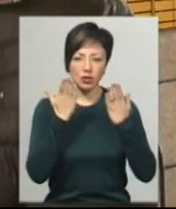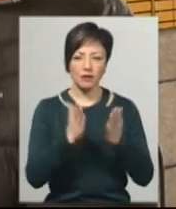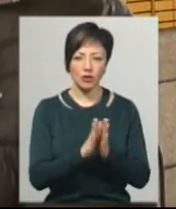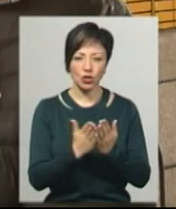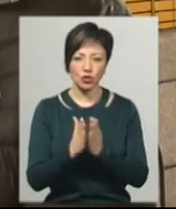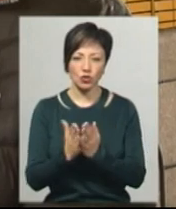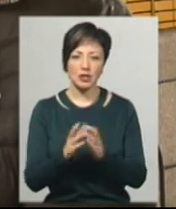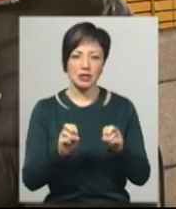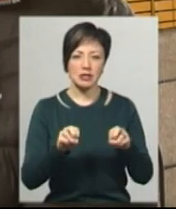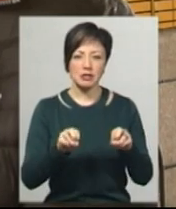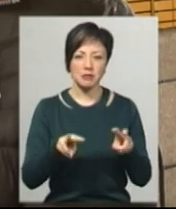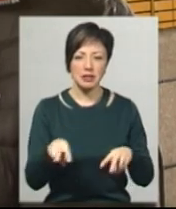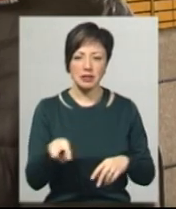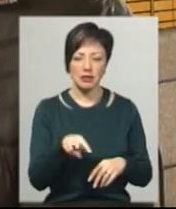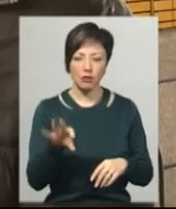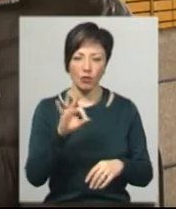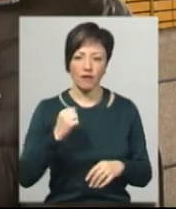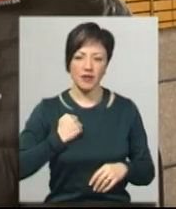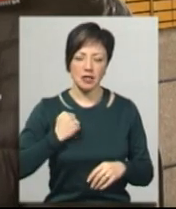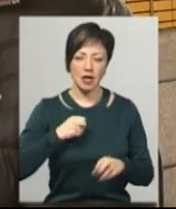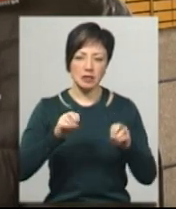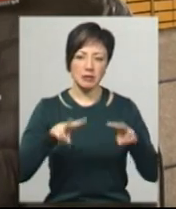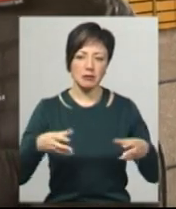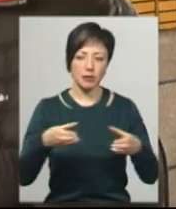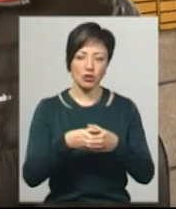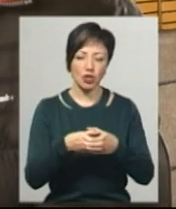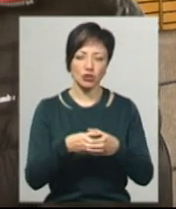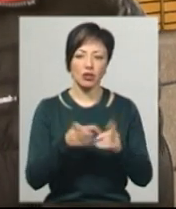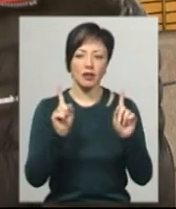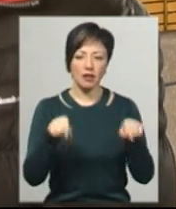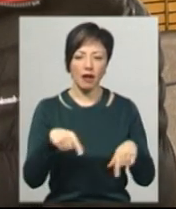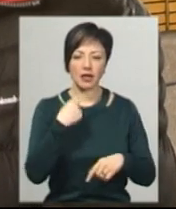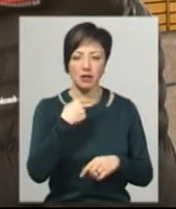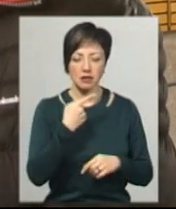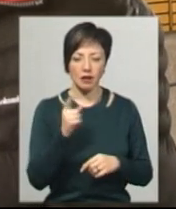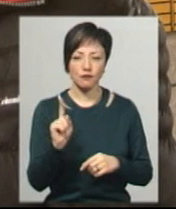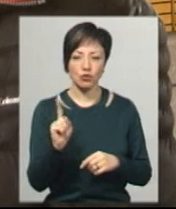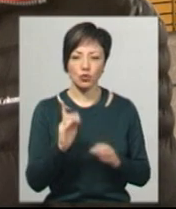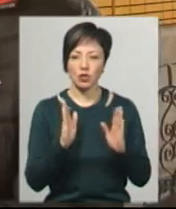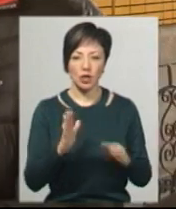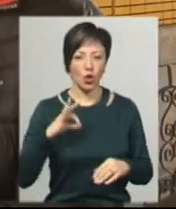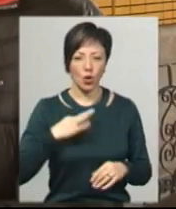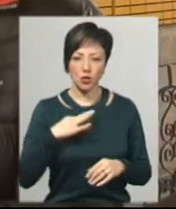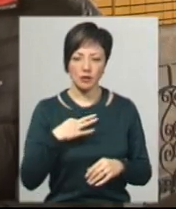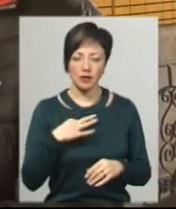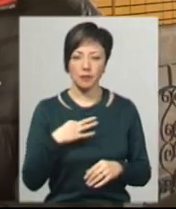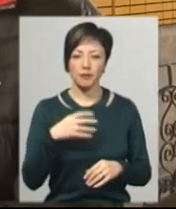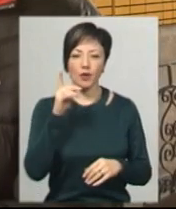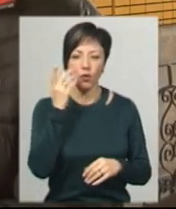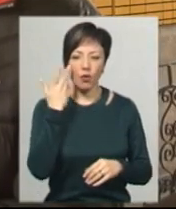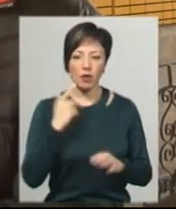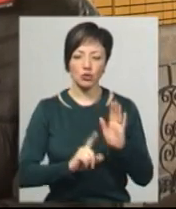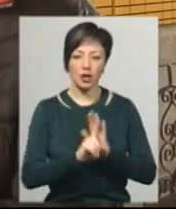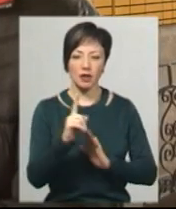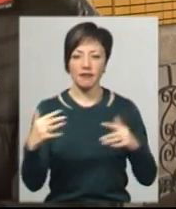про війська спецпризначення і навіть казав, що тільки розвідка. Як почалася війна, він